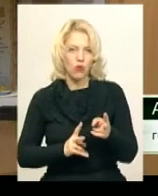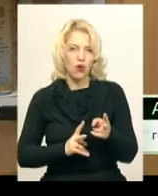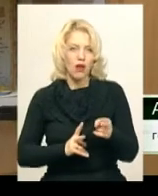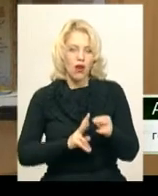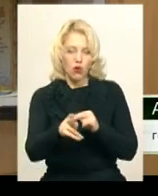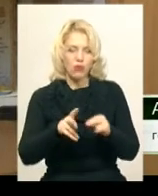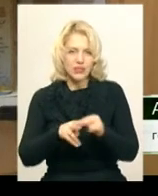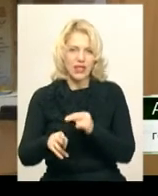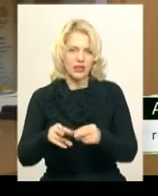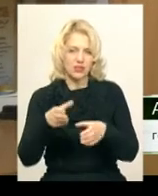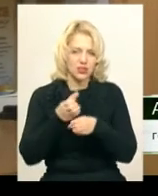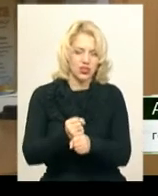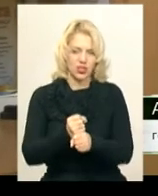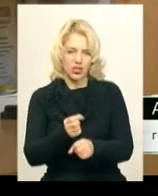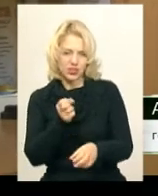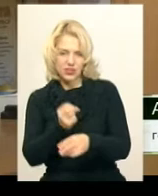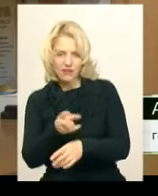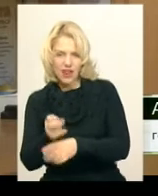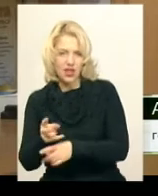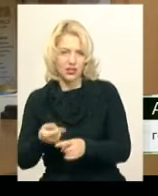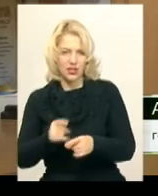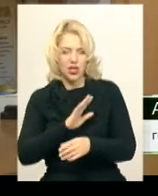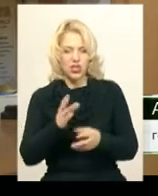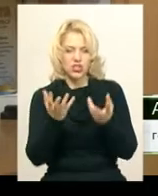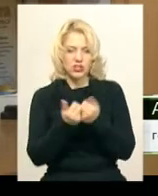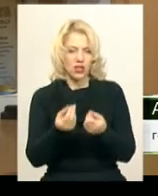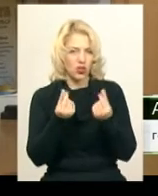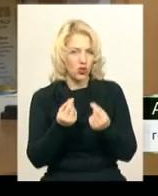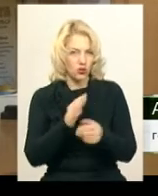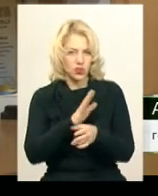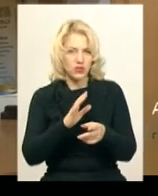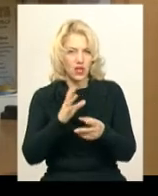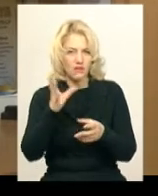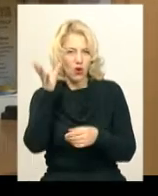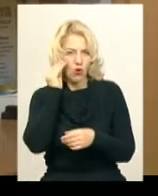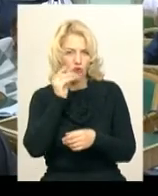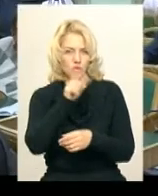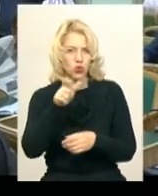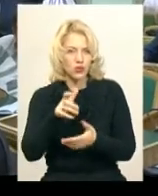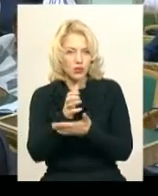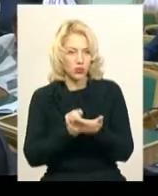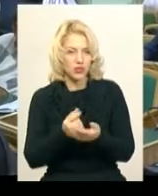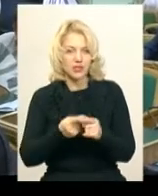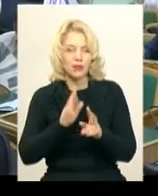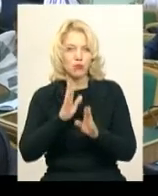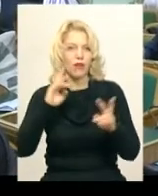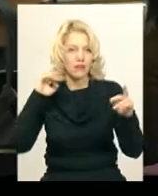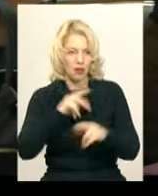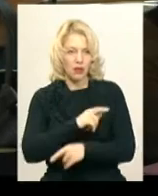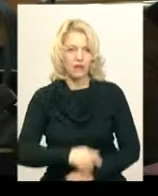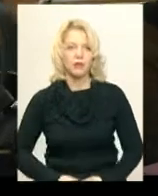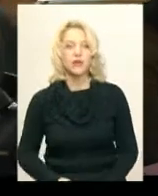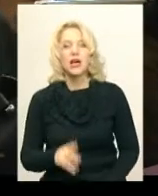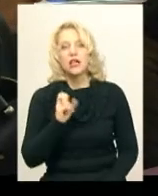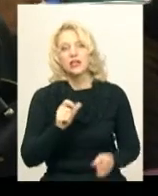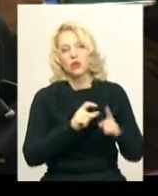звільняти, і вважати тільки гроші, а не вважати людський потенціал, людський резерв, це буде неправильно. За словами керівника експертної групи